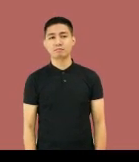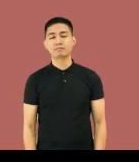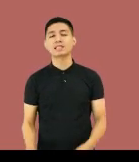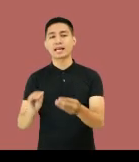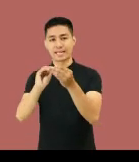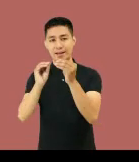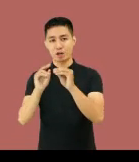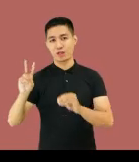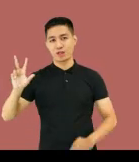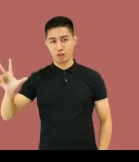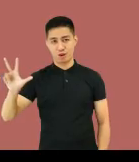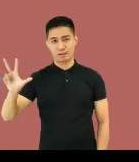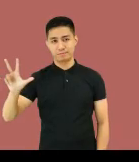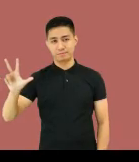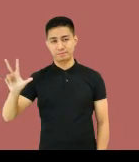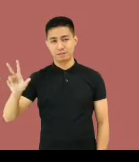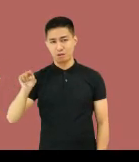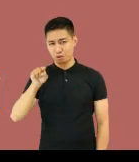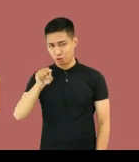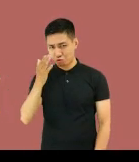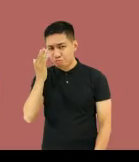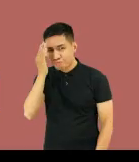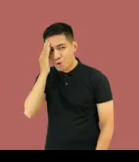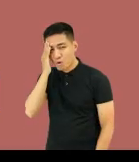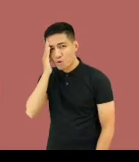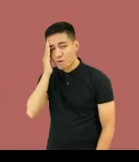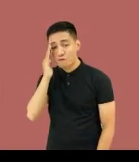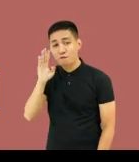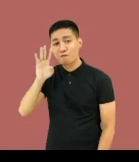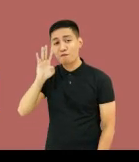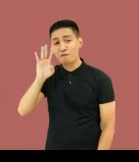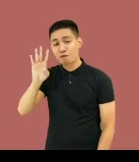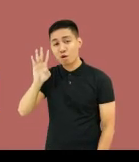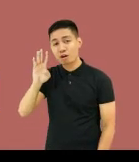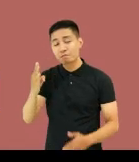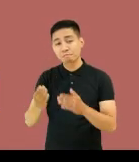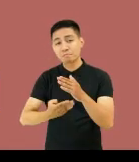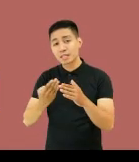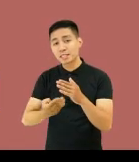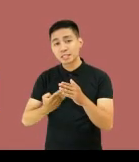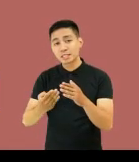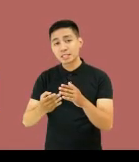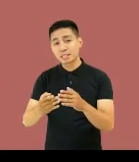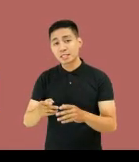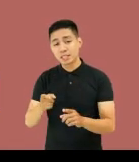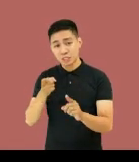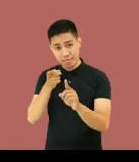Pangatlong bilang, Kaya mo bang tukuyin ang apat na pangunahing direksyon?